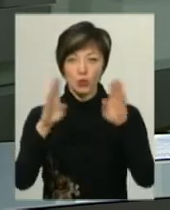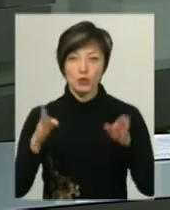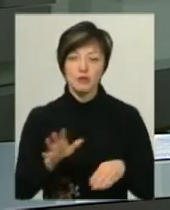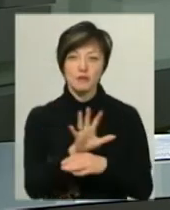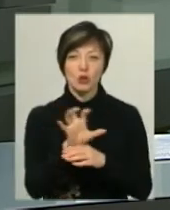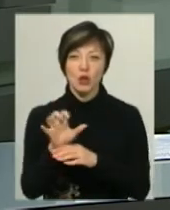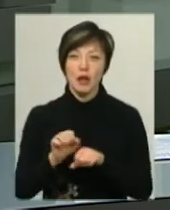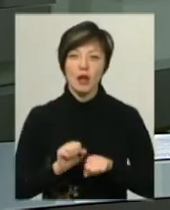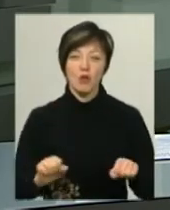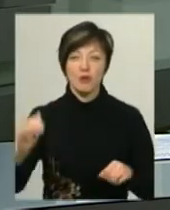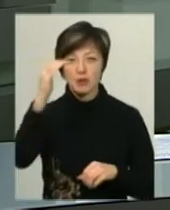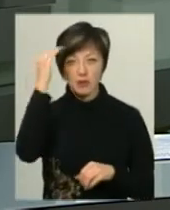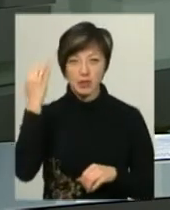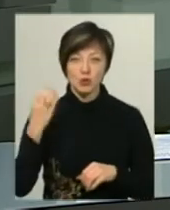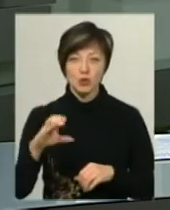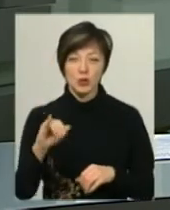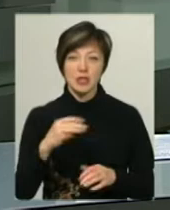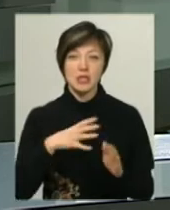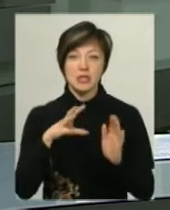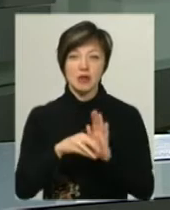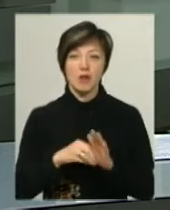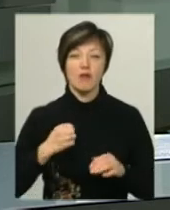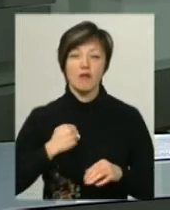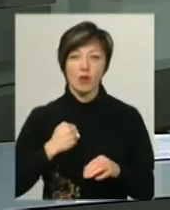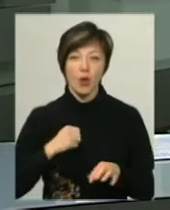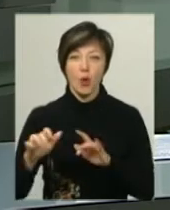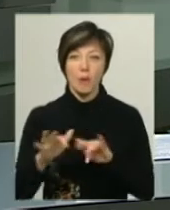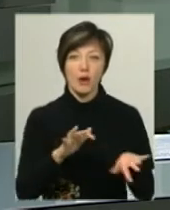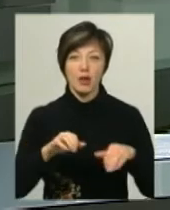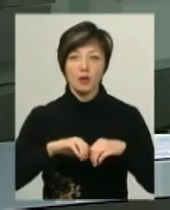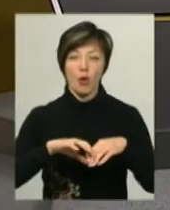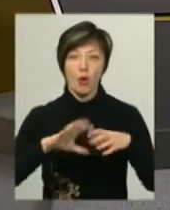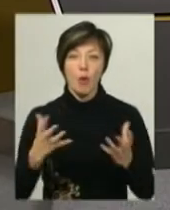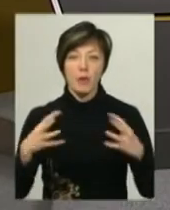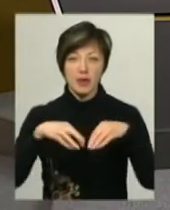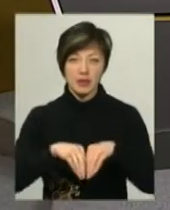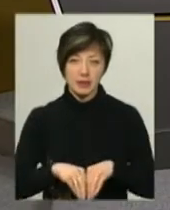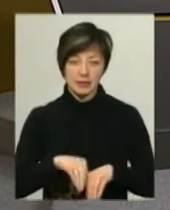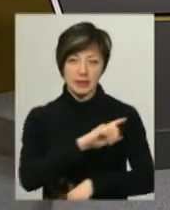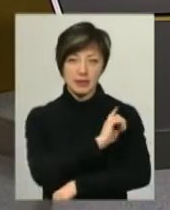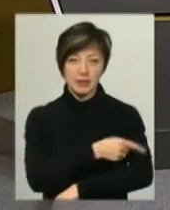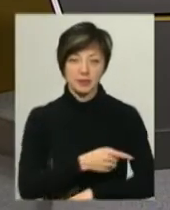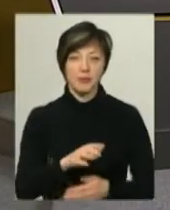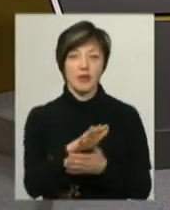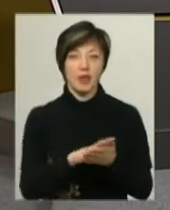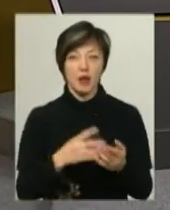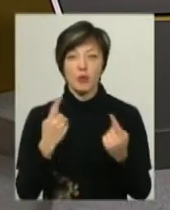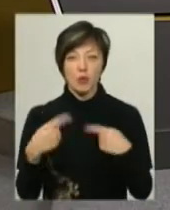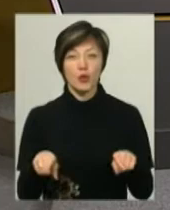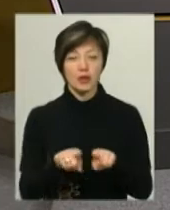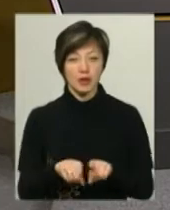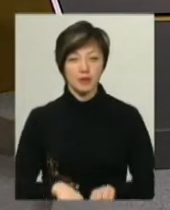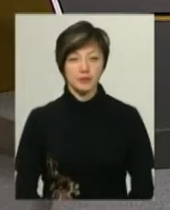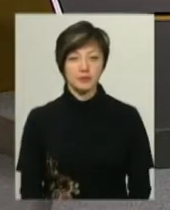фотографіями Героїв Небесної Сотні та загиблих воїнів операції об'єднаних сил. Далі поговоримо про